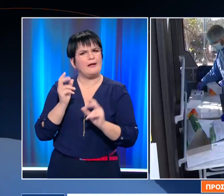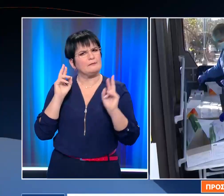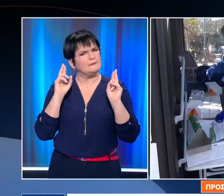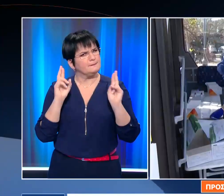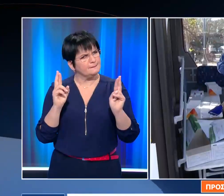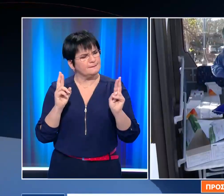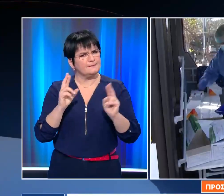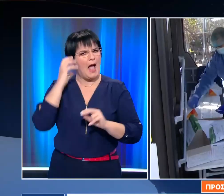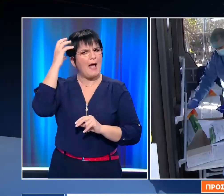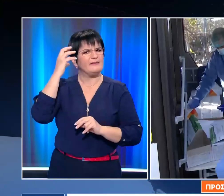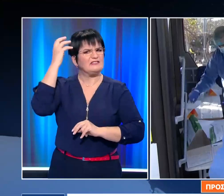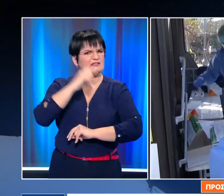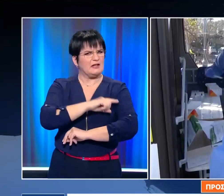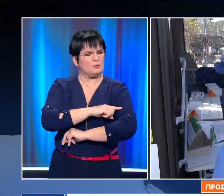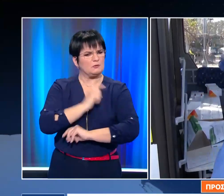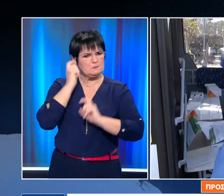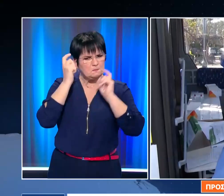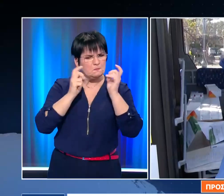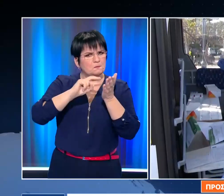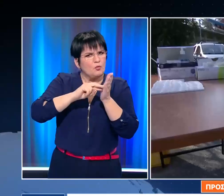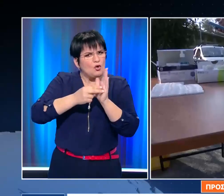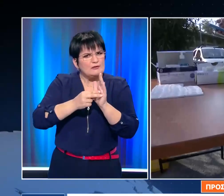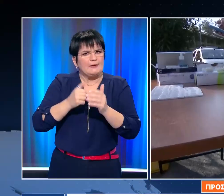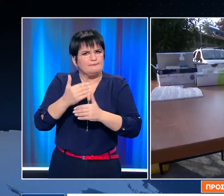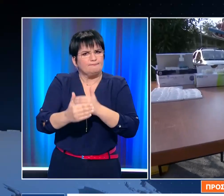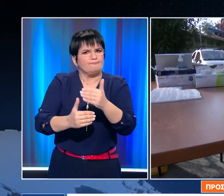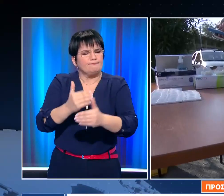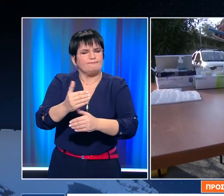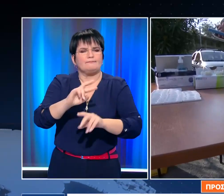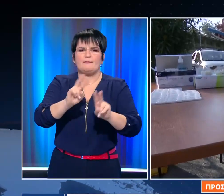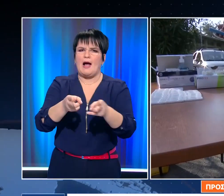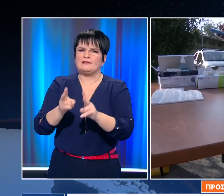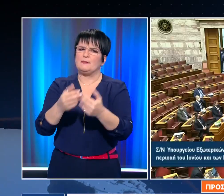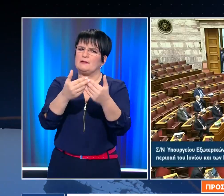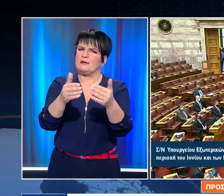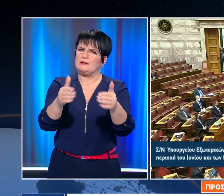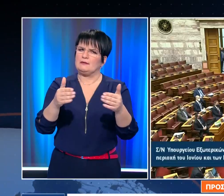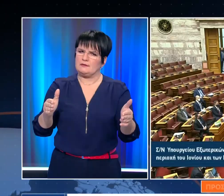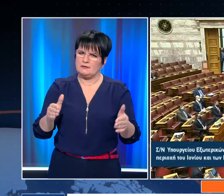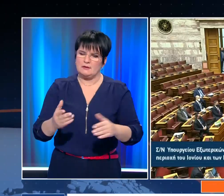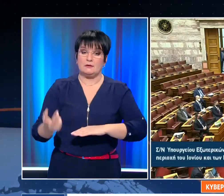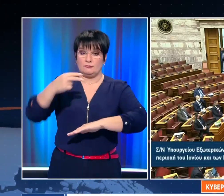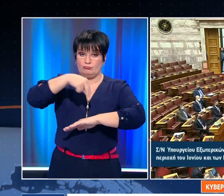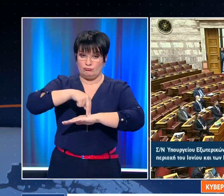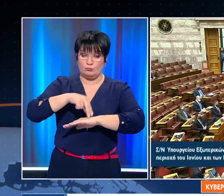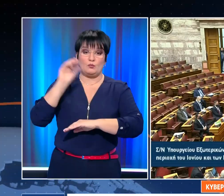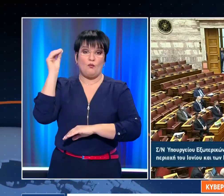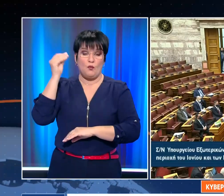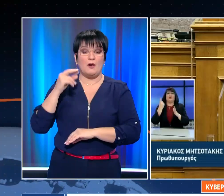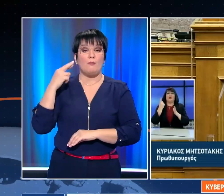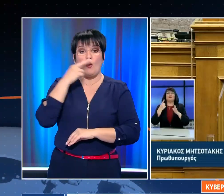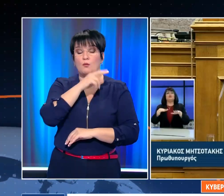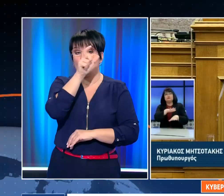αισιοδοξία στους επιστήμονες που μελετούν προσεκτικά τα επόμενα βήματα της σταδιακής άρσης των μέτρων. Από το βήμα της Βουλής ο Πρωθυπουργός